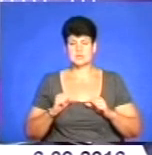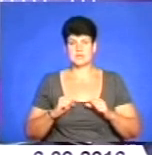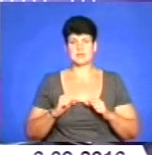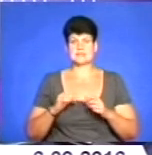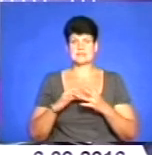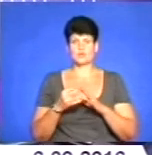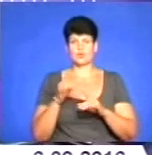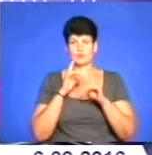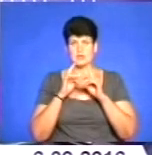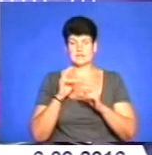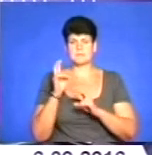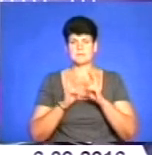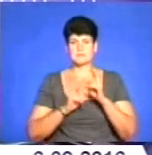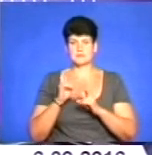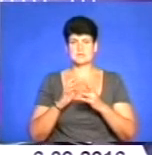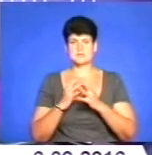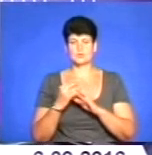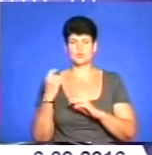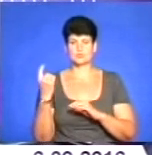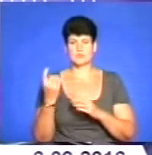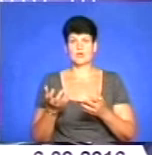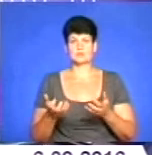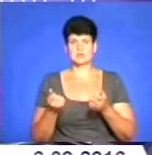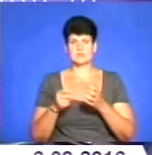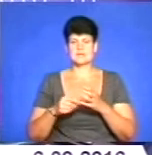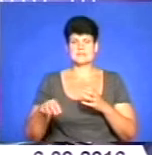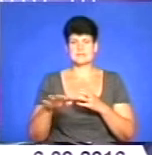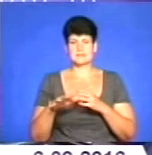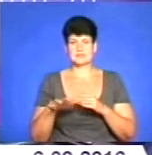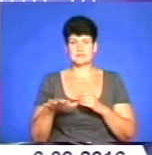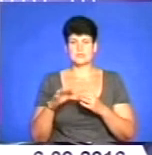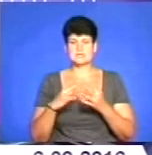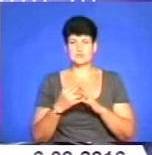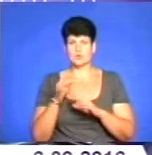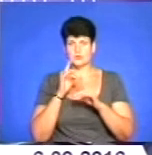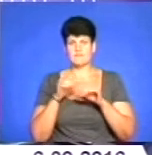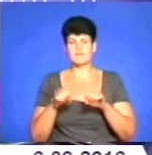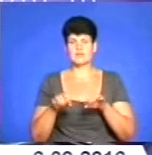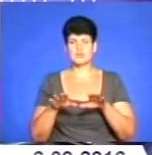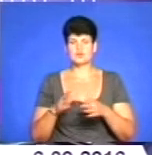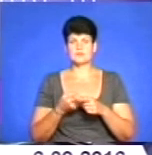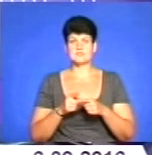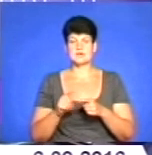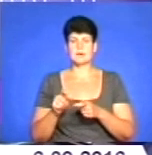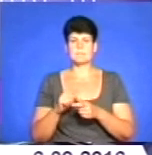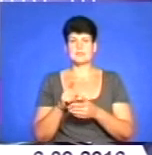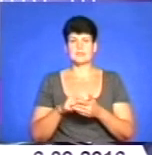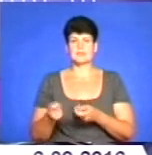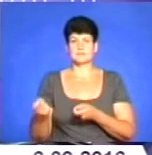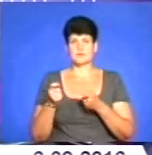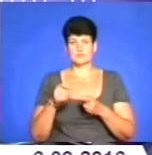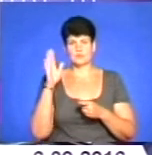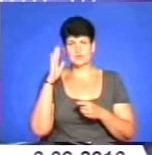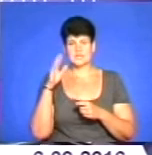радою та підприємством сільськогосподарським, яке отримує землю на території сільської ради, ми вирішуємо це питання доставкою води з